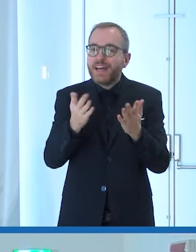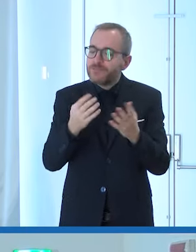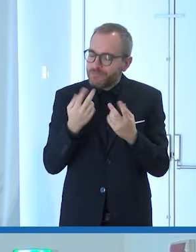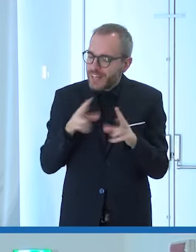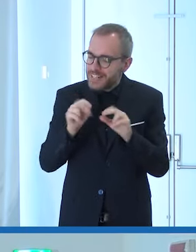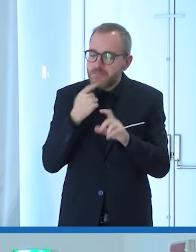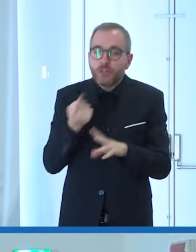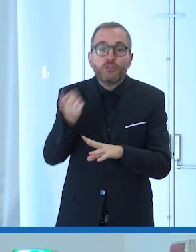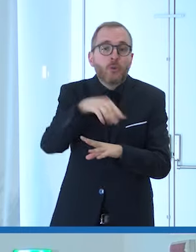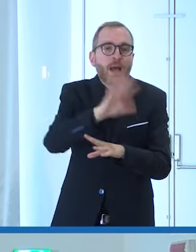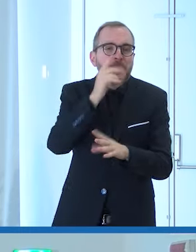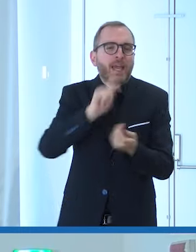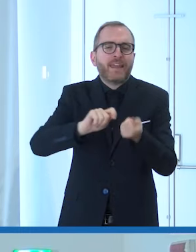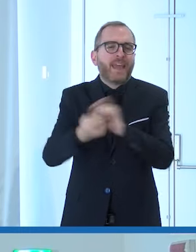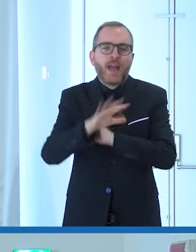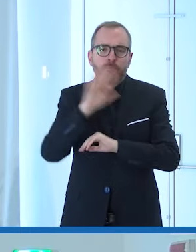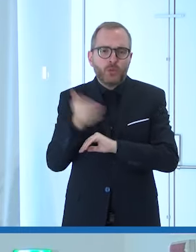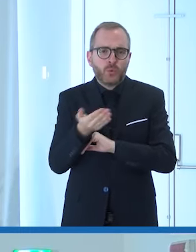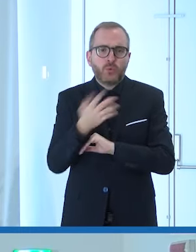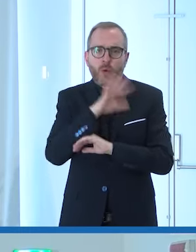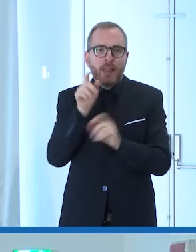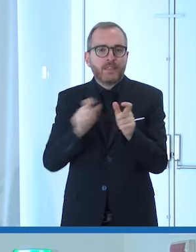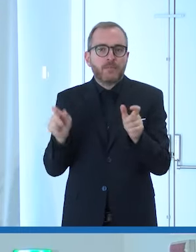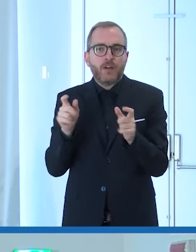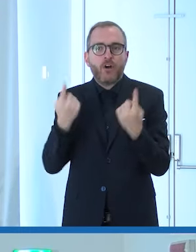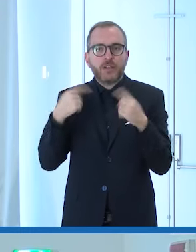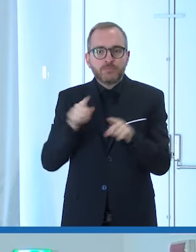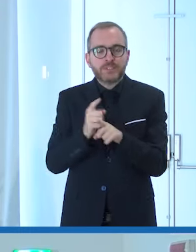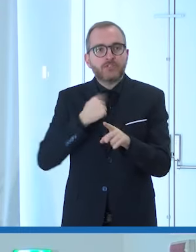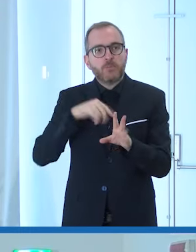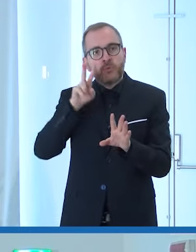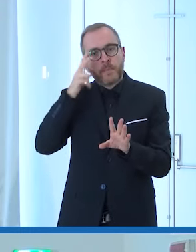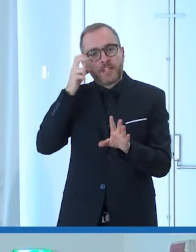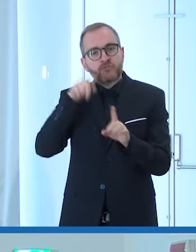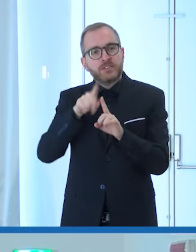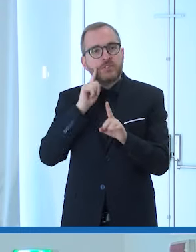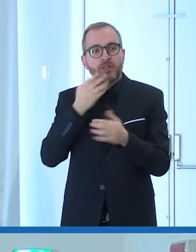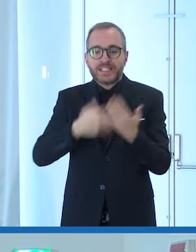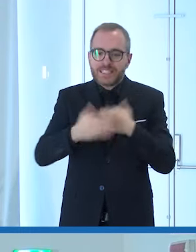riflettendoci potrebbero essere diverse noi cambiamo anche la nostra percezione sulla disabilità